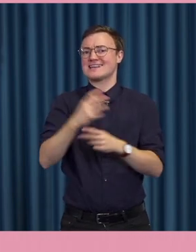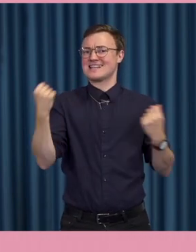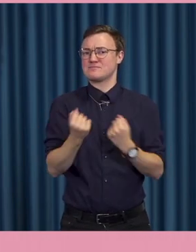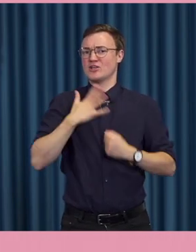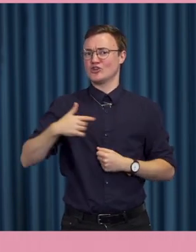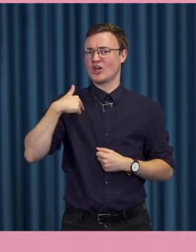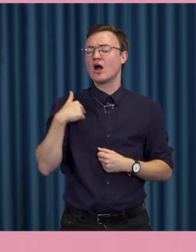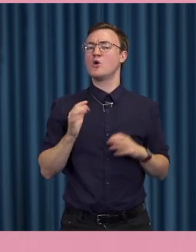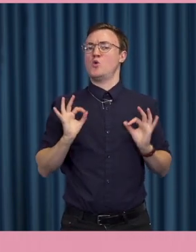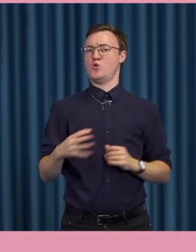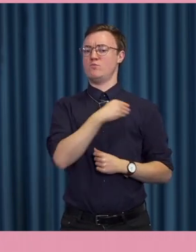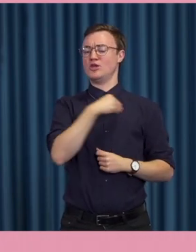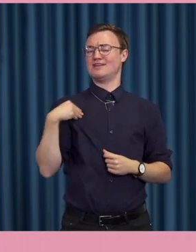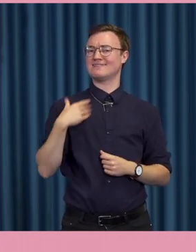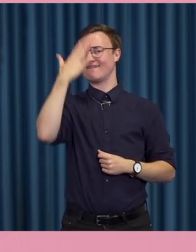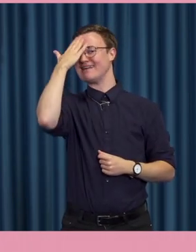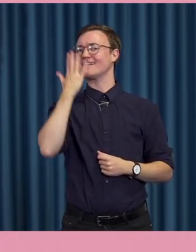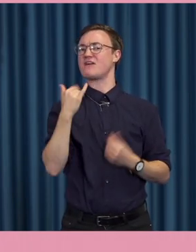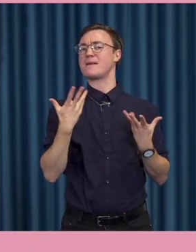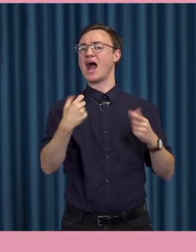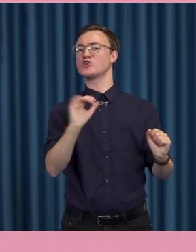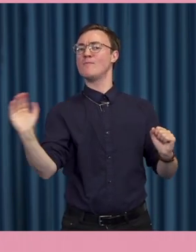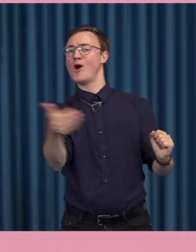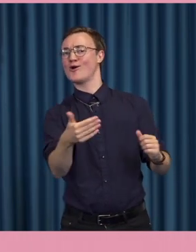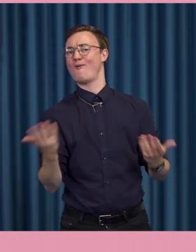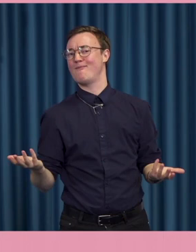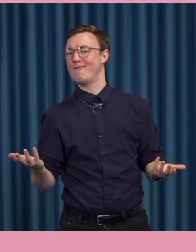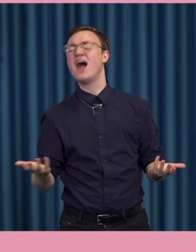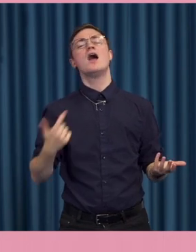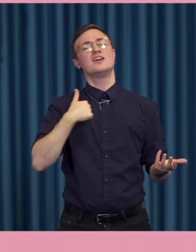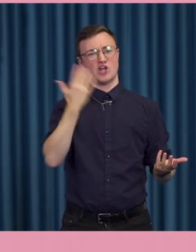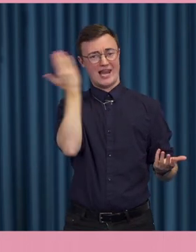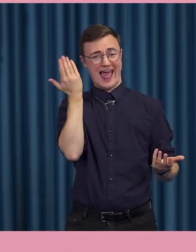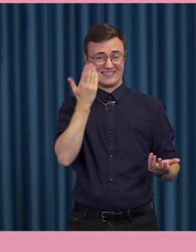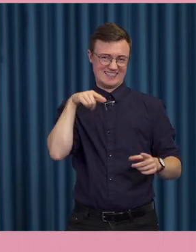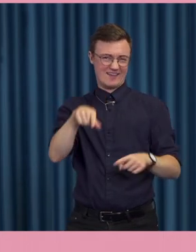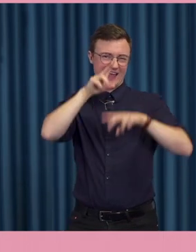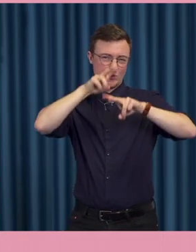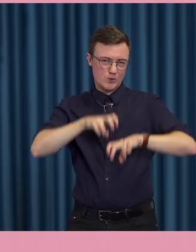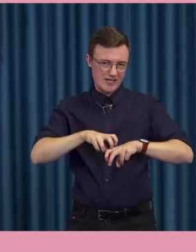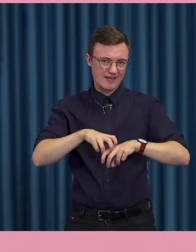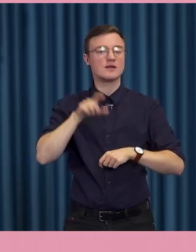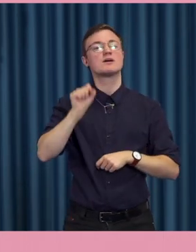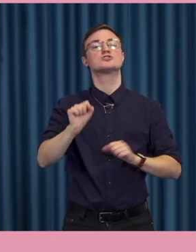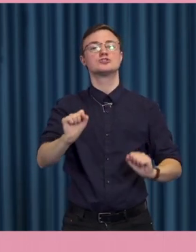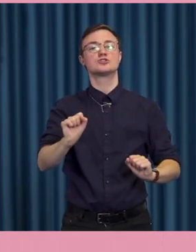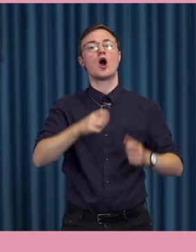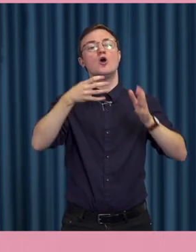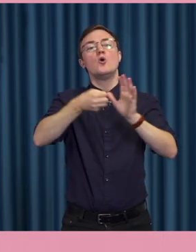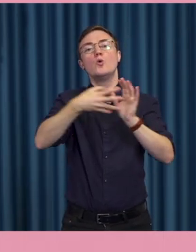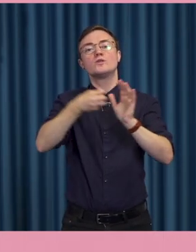kunna avgöra vem aktören är. Jag tyckte jag läste ganska tydligt i utredningen att man skulle utvärdera främmande